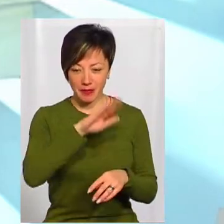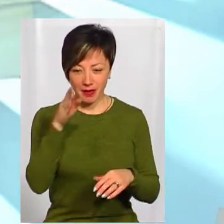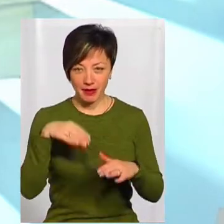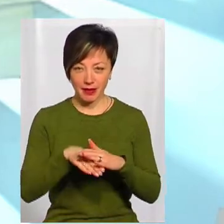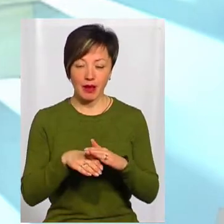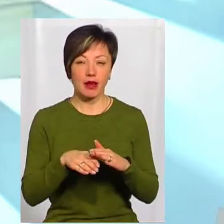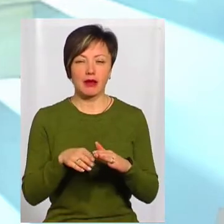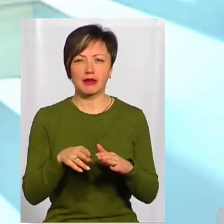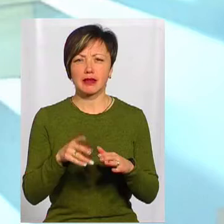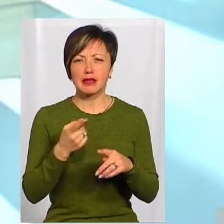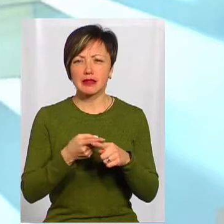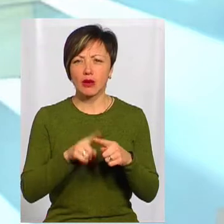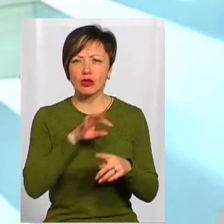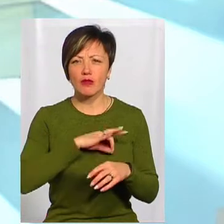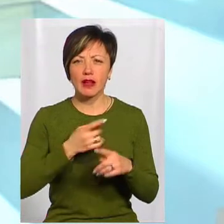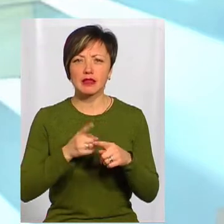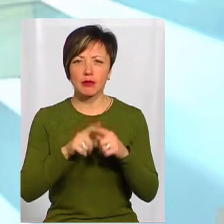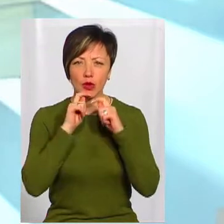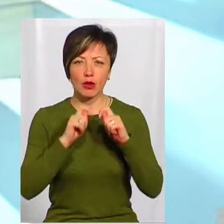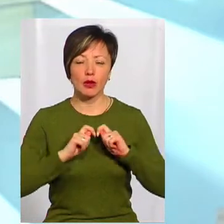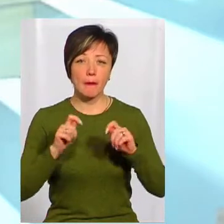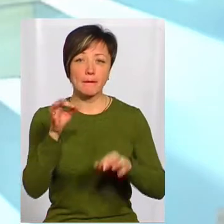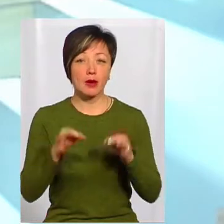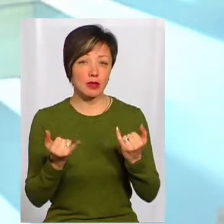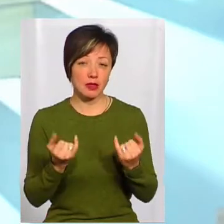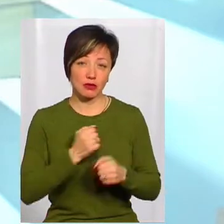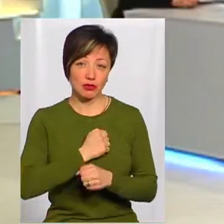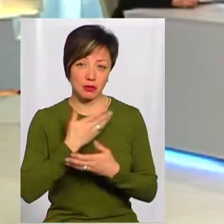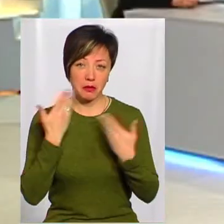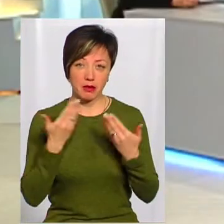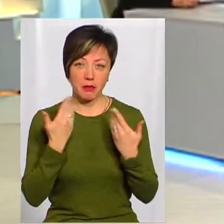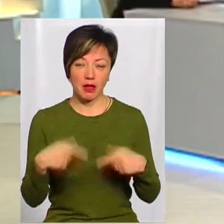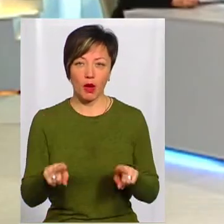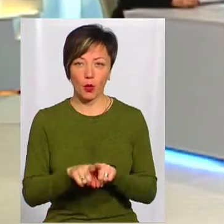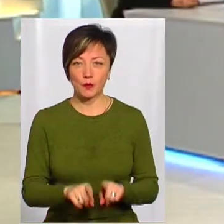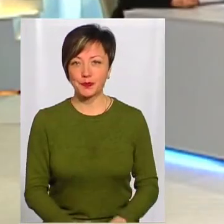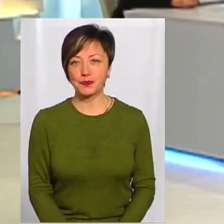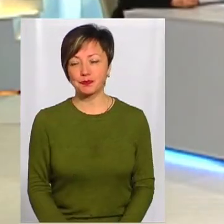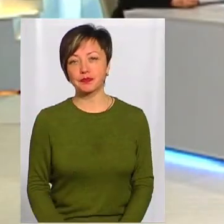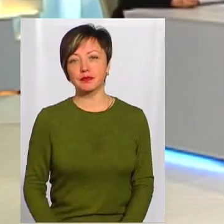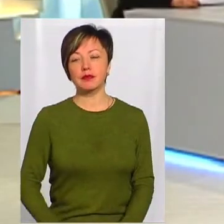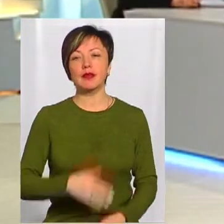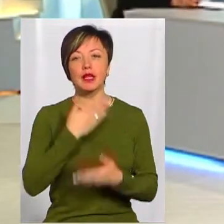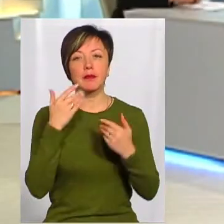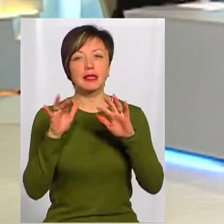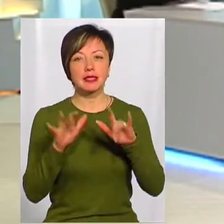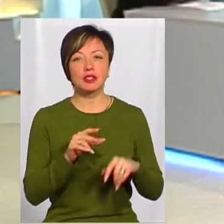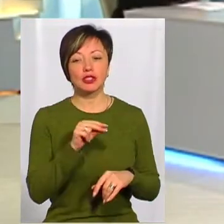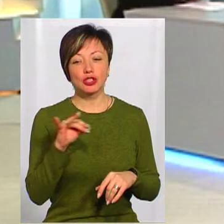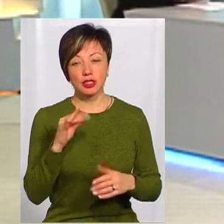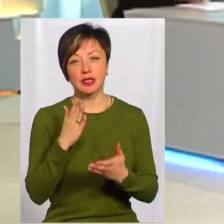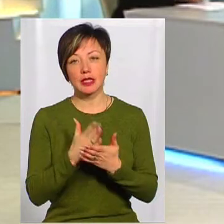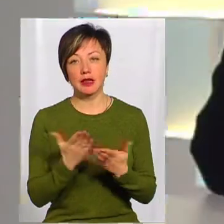давала нам природа. Тоді, на жаль, зараз немає такого. Немає снігів? Да. А чи